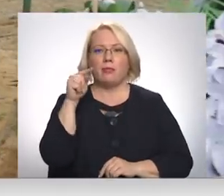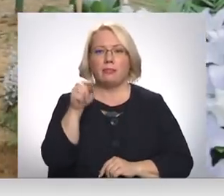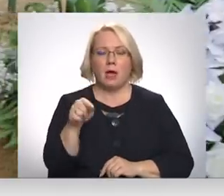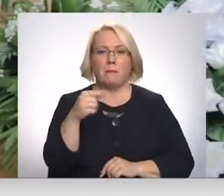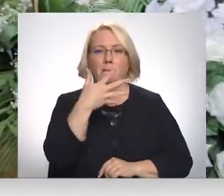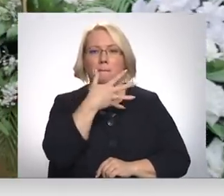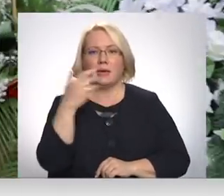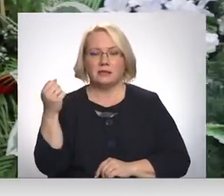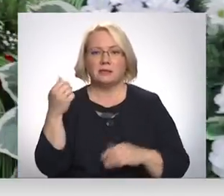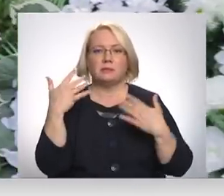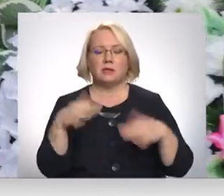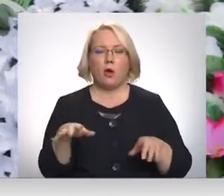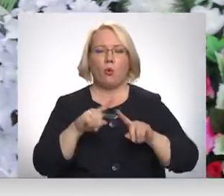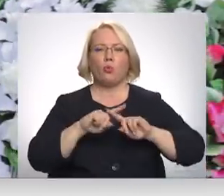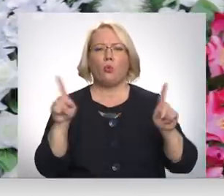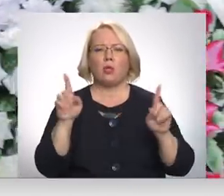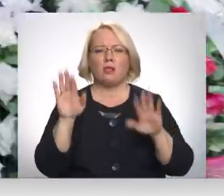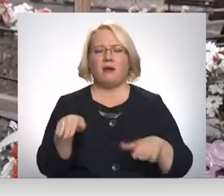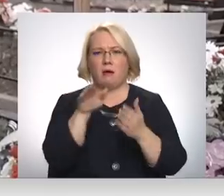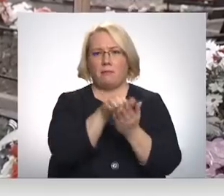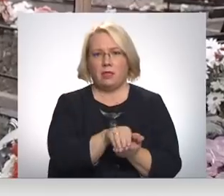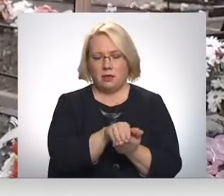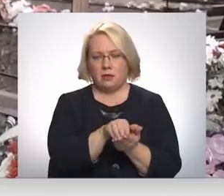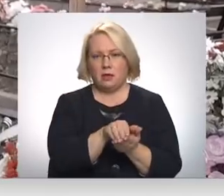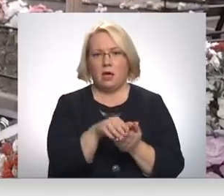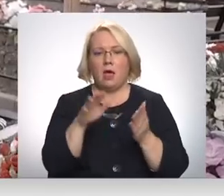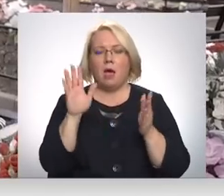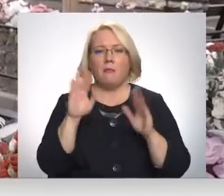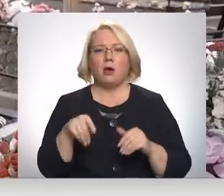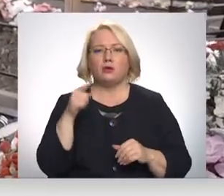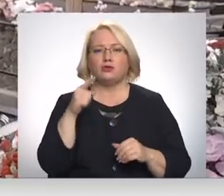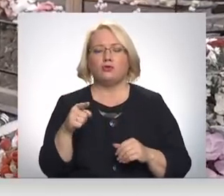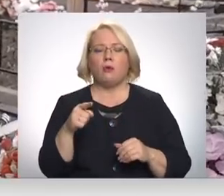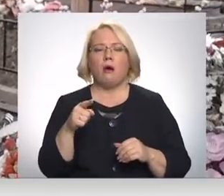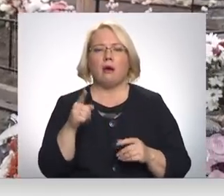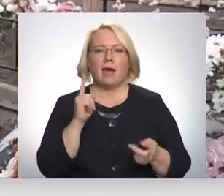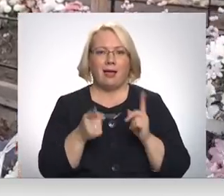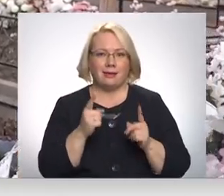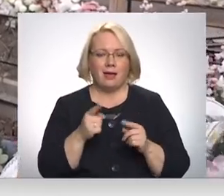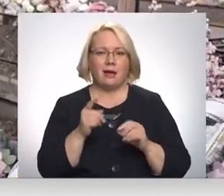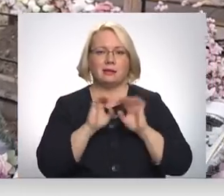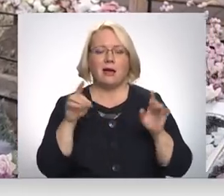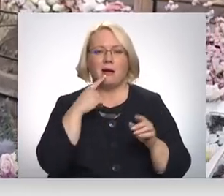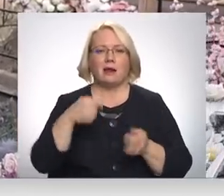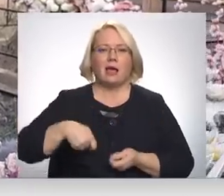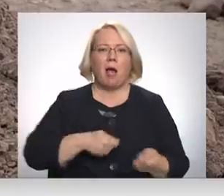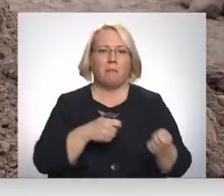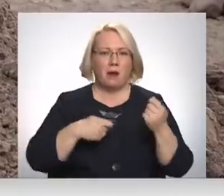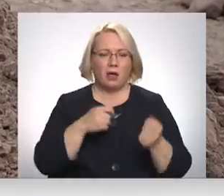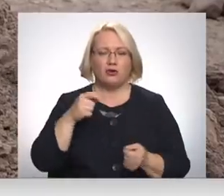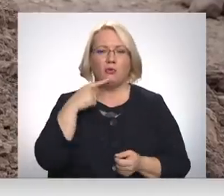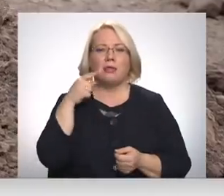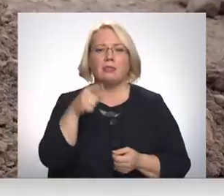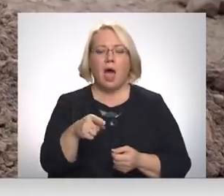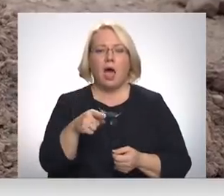500 ir gatava stulītējā izmantošanai. Par skarbu realitāti LRT Plus stāstā arī kaprači. Sakot, tādu